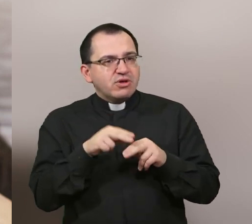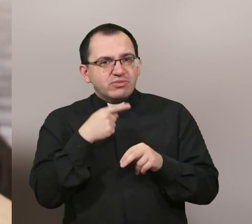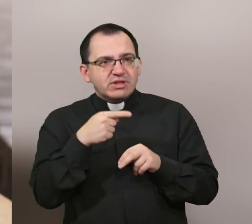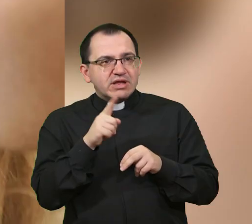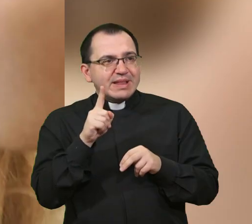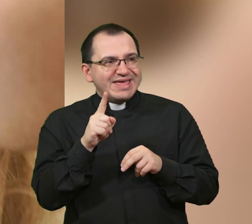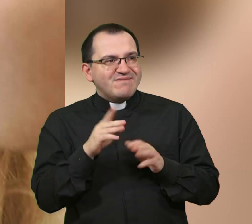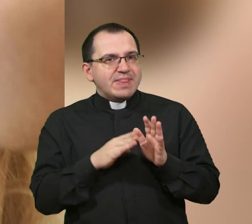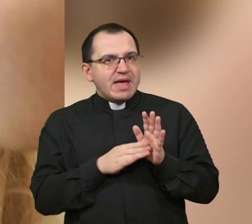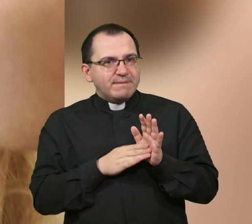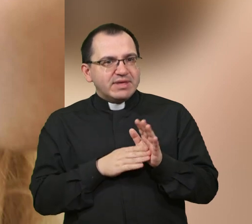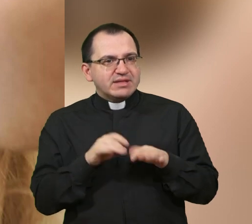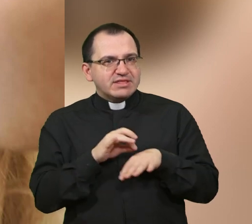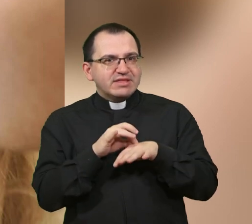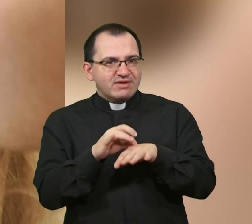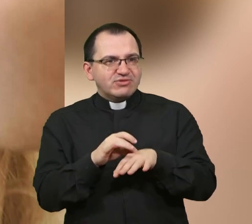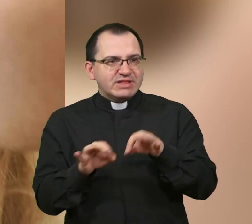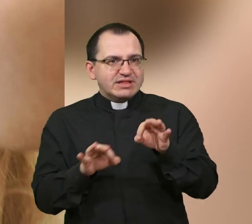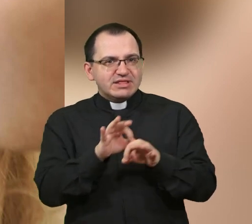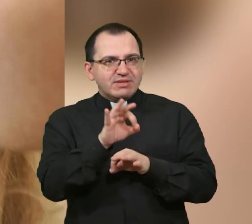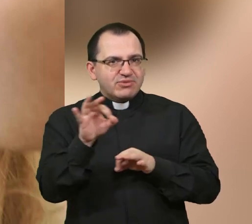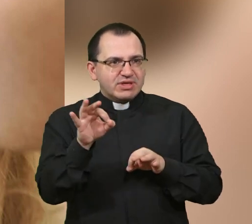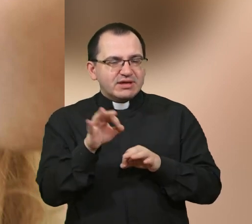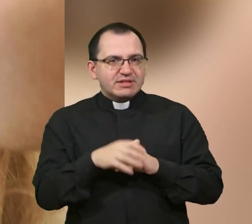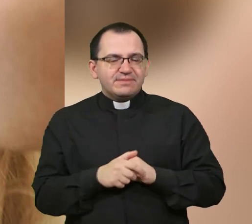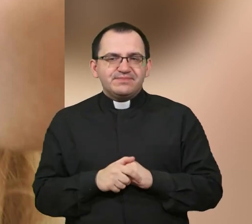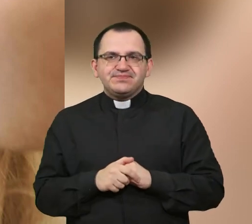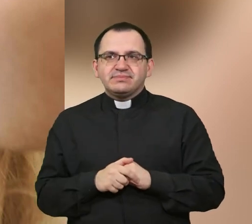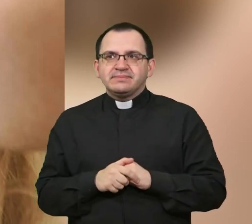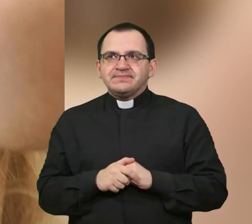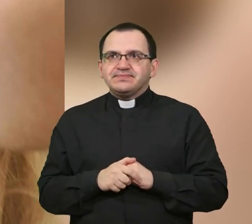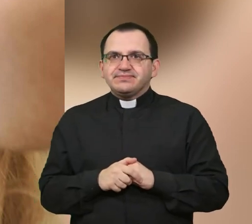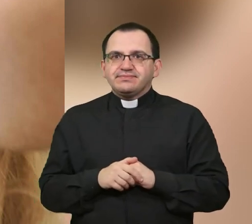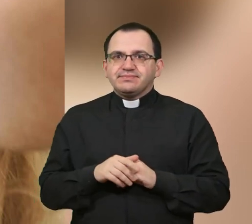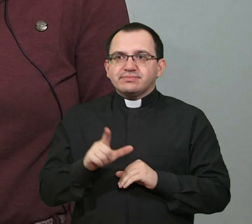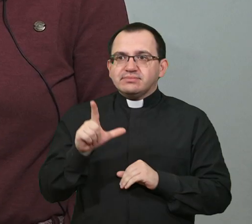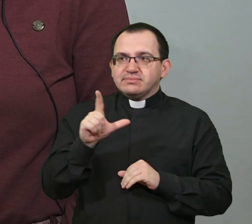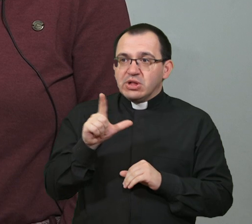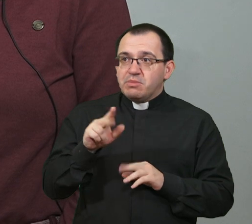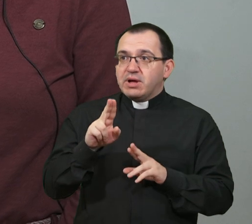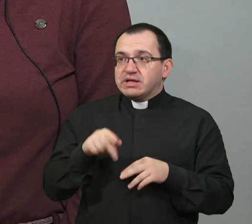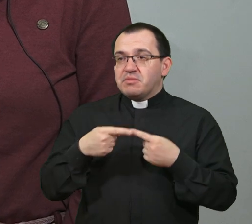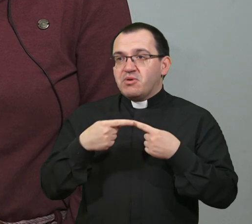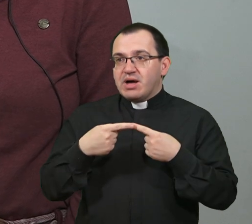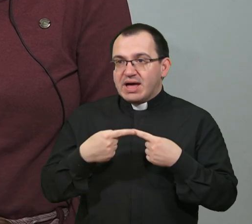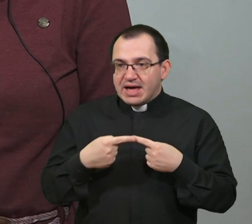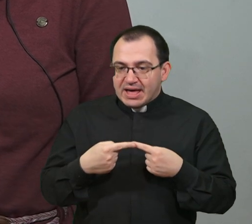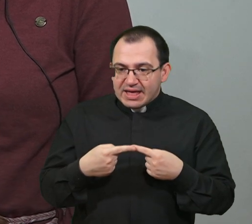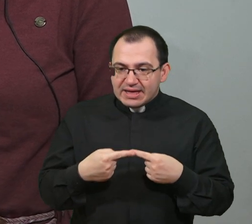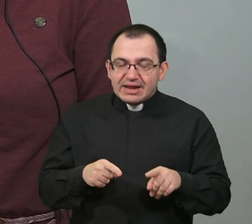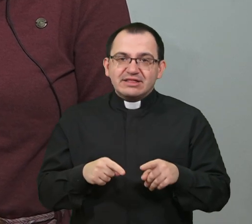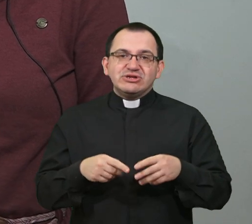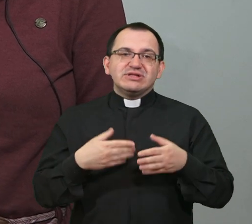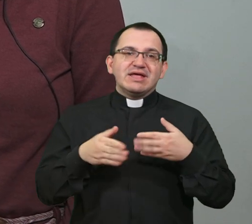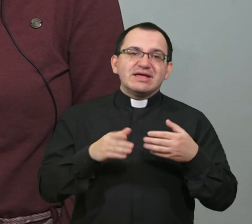Ivana Mikac, voditeljica projekta društvenog poduzetništva. U lumbagu pružamo nekoliko vrsta usluga, klasične masaže,